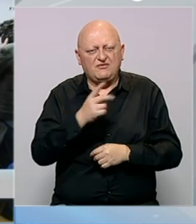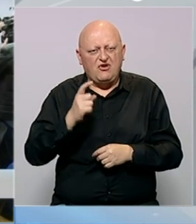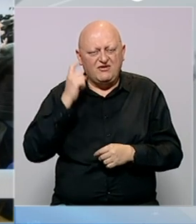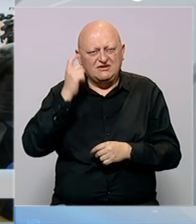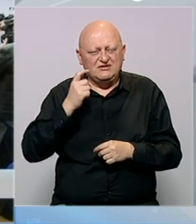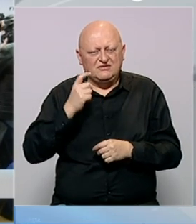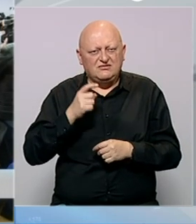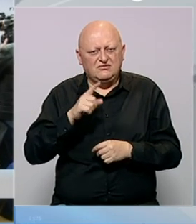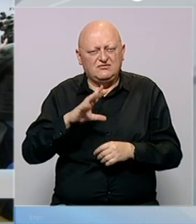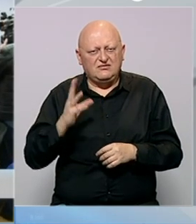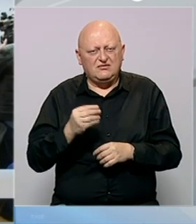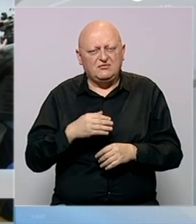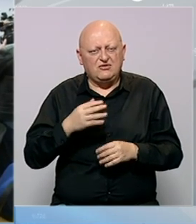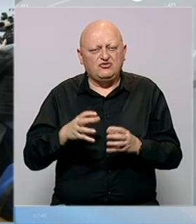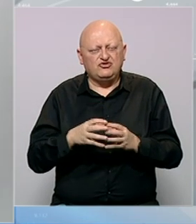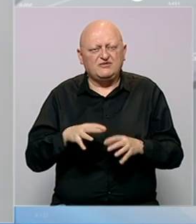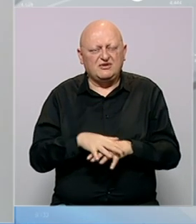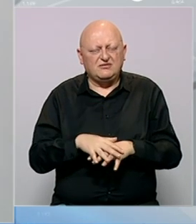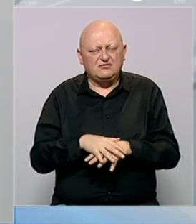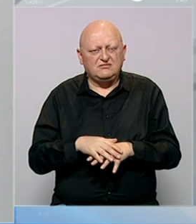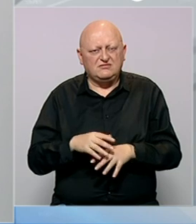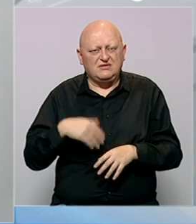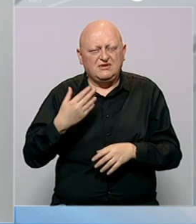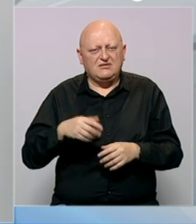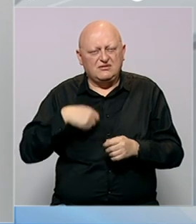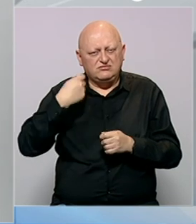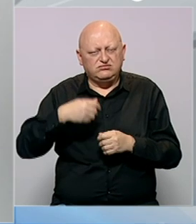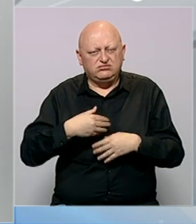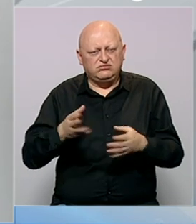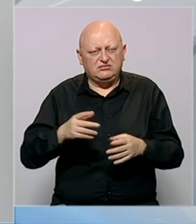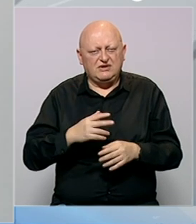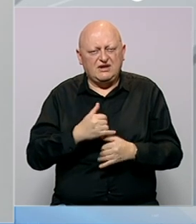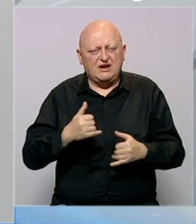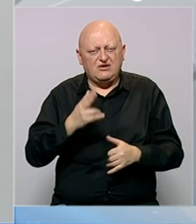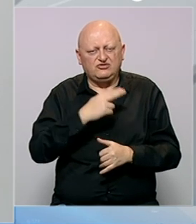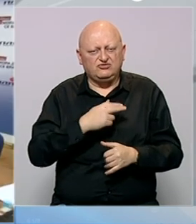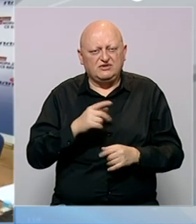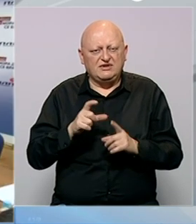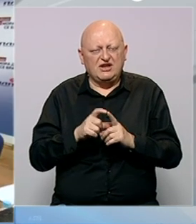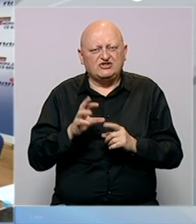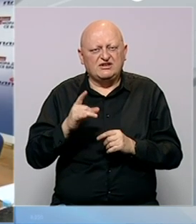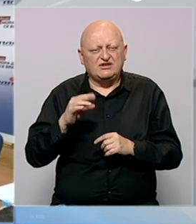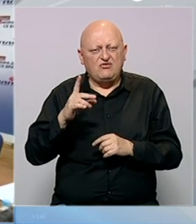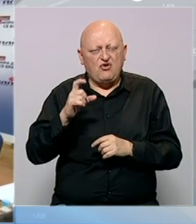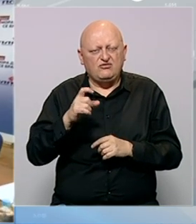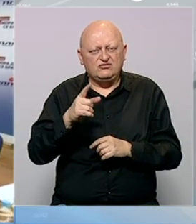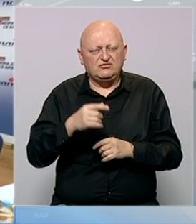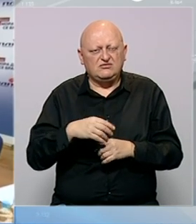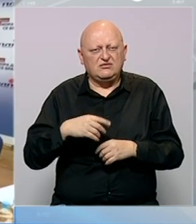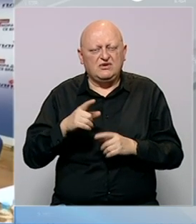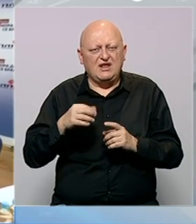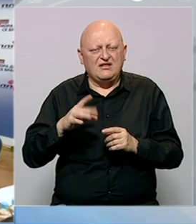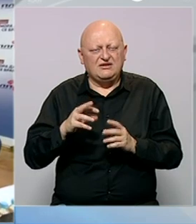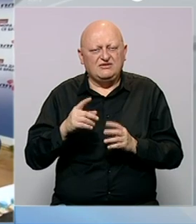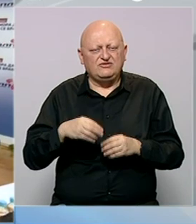stranke. I to sve preko društvenih mreža. Nakon javnih TV istupa aktuelnog redonačelnika Banja Luke Draška Stanivukovića o Jelene Trivić,